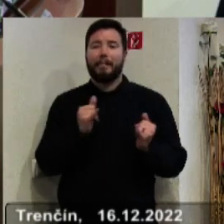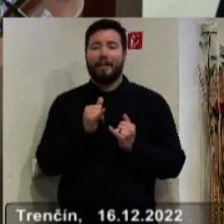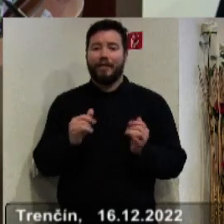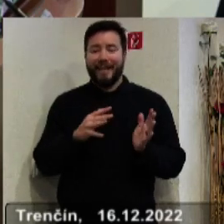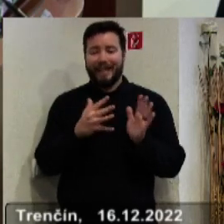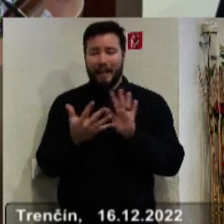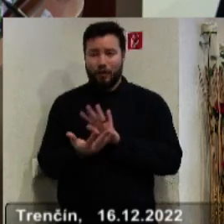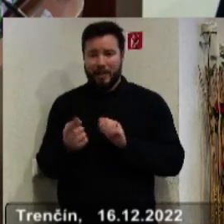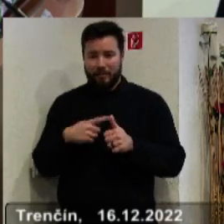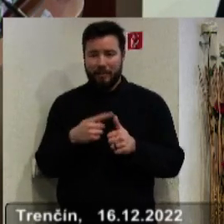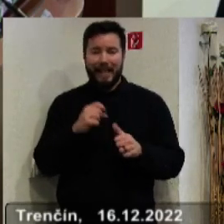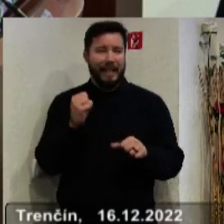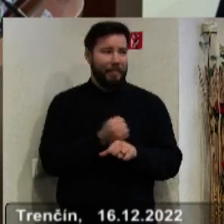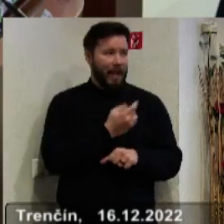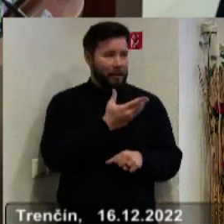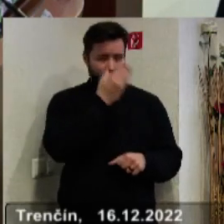zabúda na gymnázia,